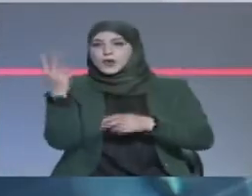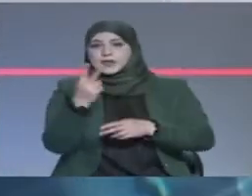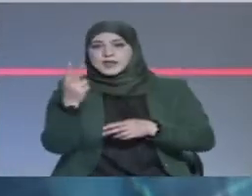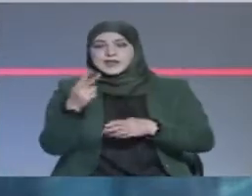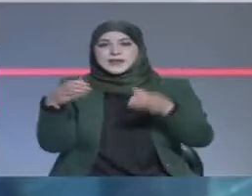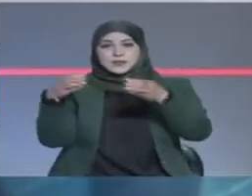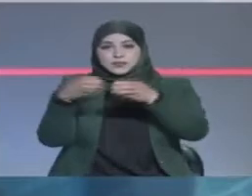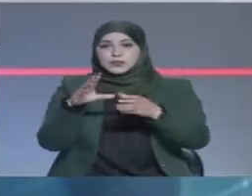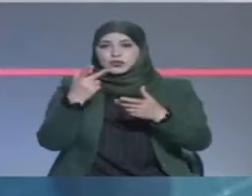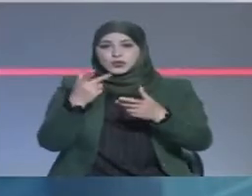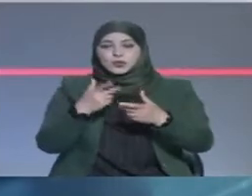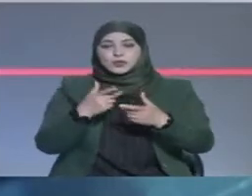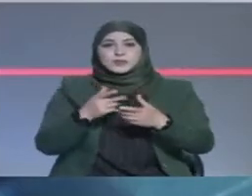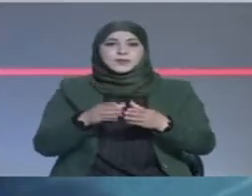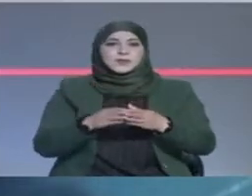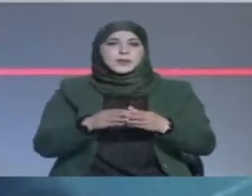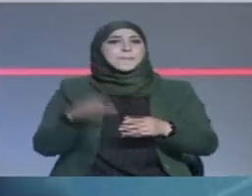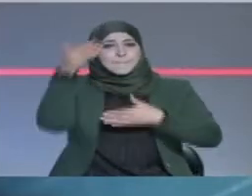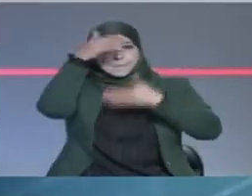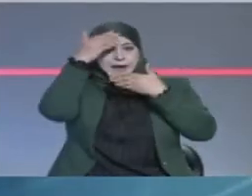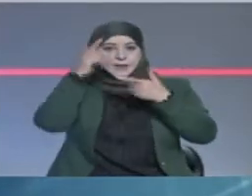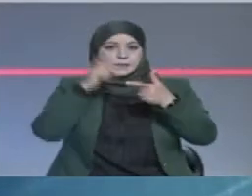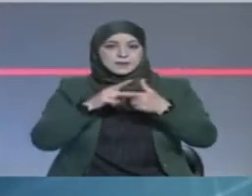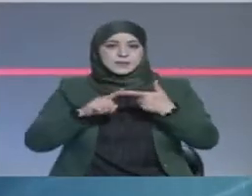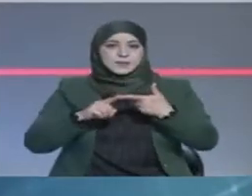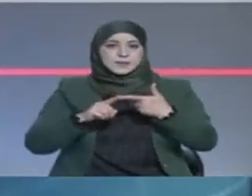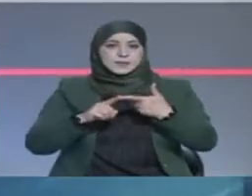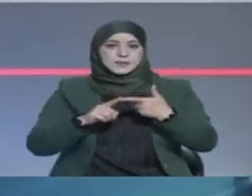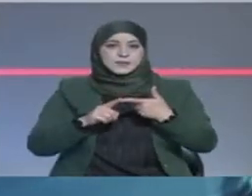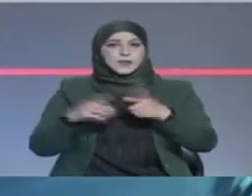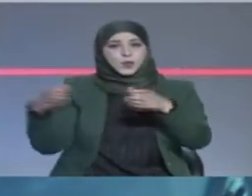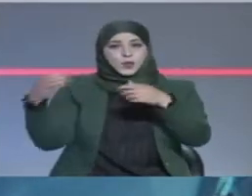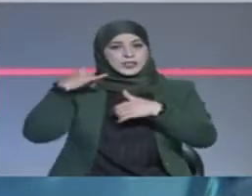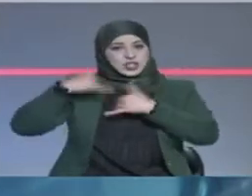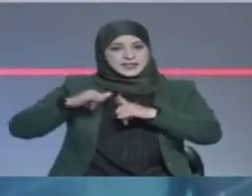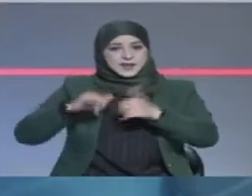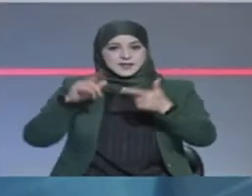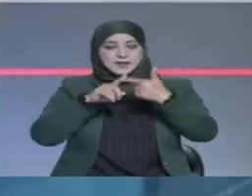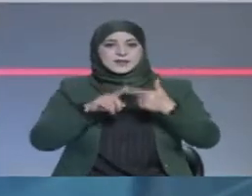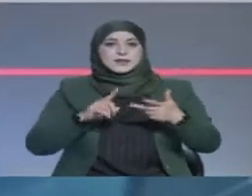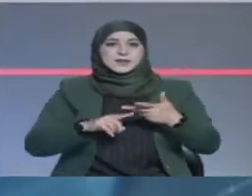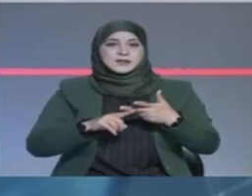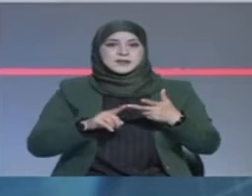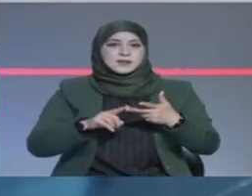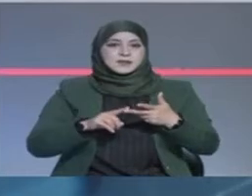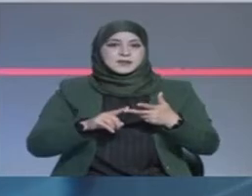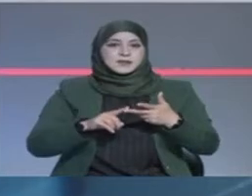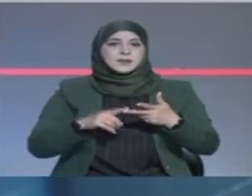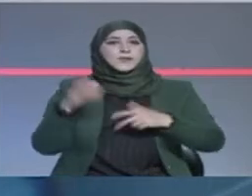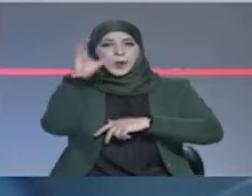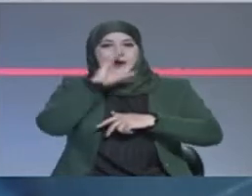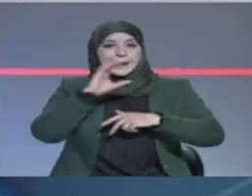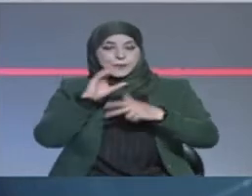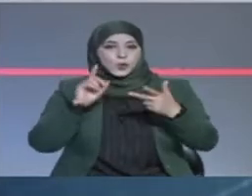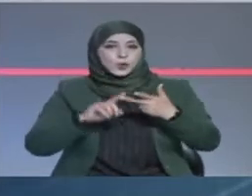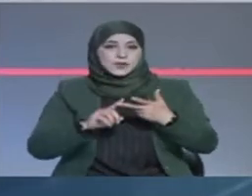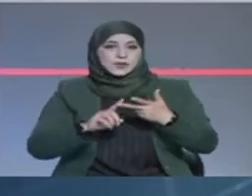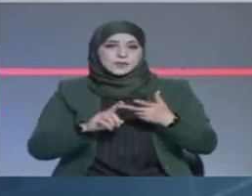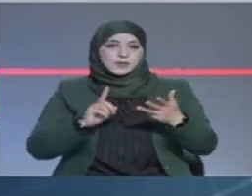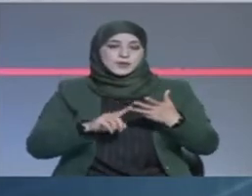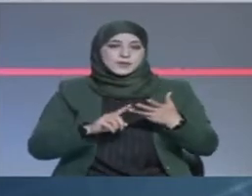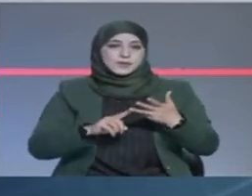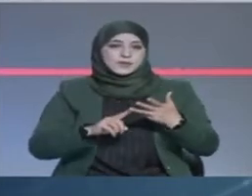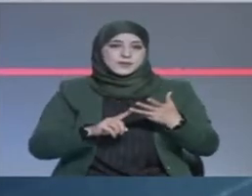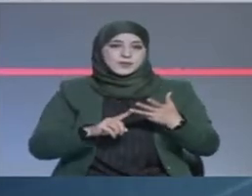أندية كل من نهضة بركان المغربية وشبيبة لقبايل الجزائرية وكوتونسبورا الكاميرونية ونبسا